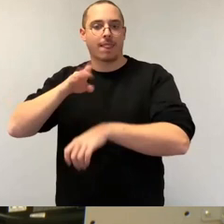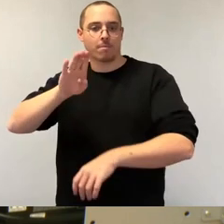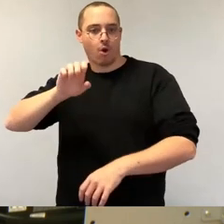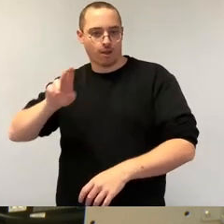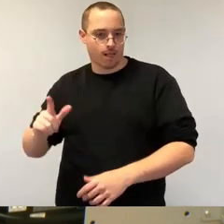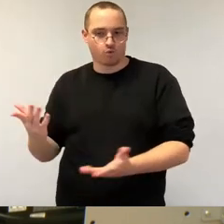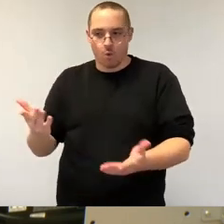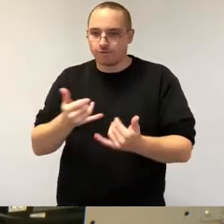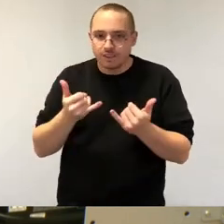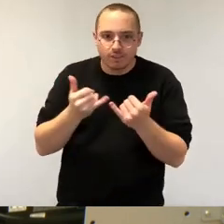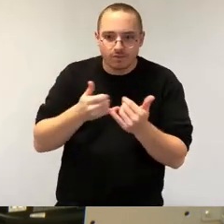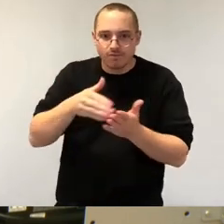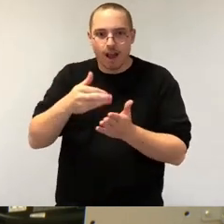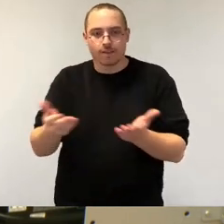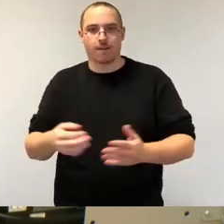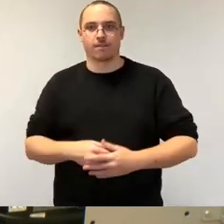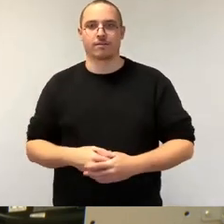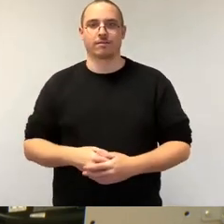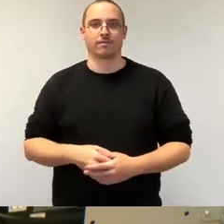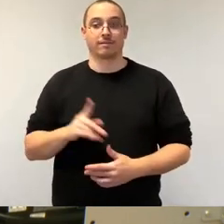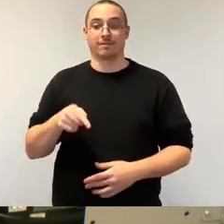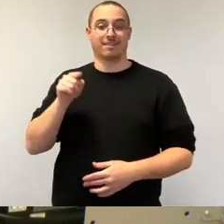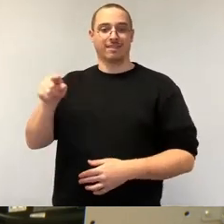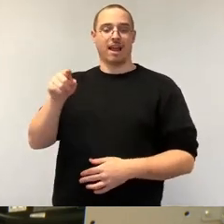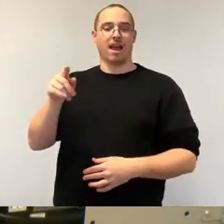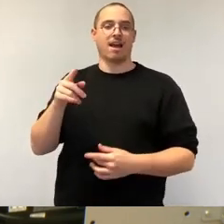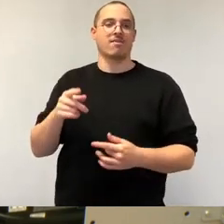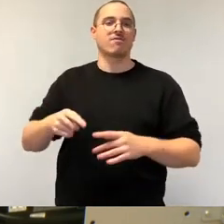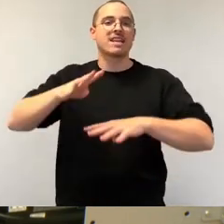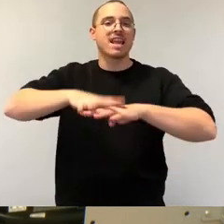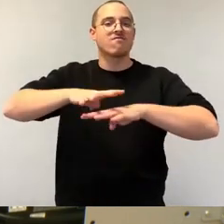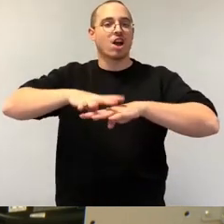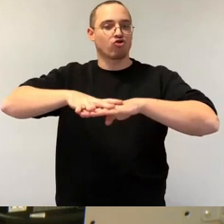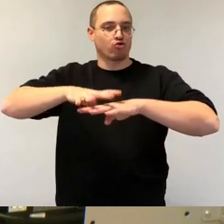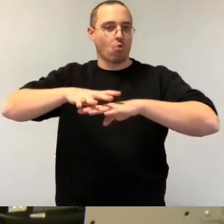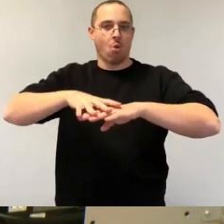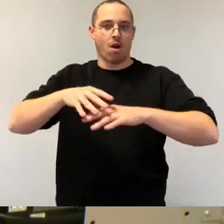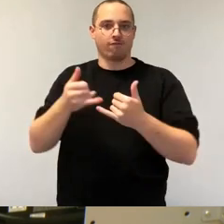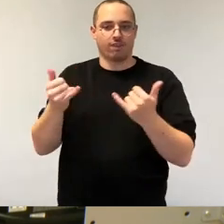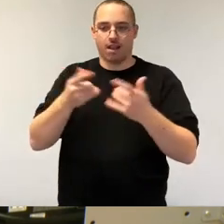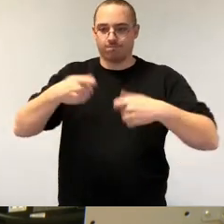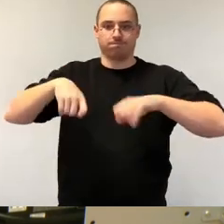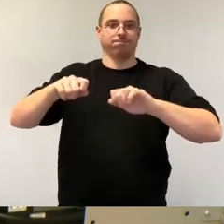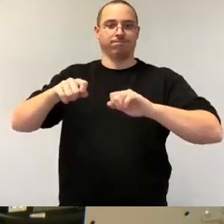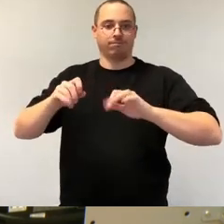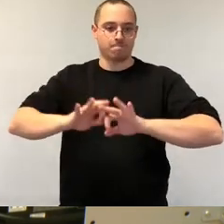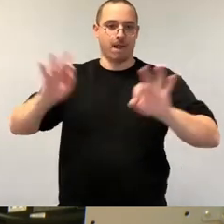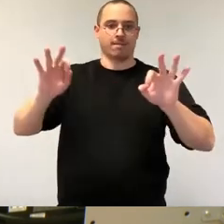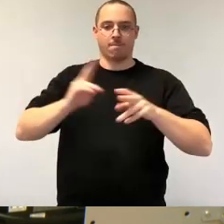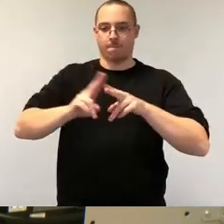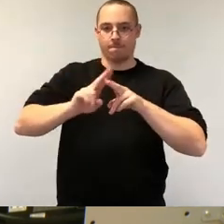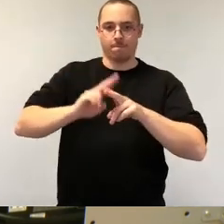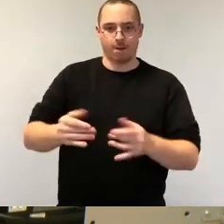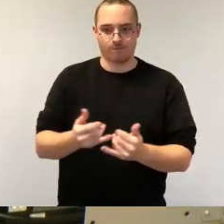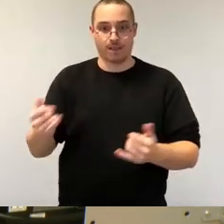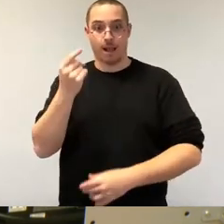Investitionen in die Infrastruktur haben? Inwieweit werden Bürgerinnen und Bürger sowie Bestandsunternehmen in den Prozess einbezogen?